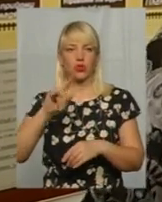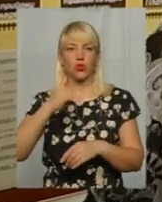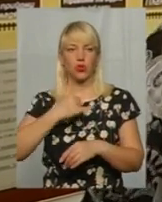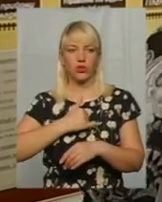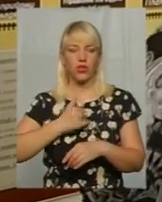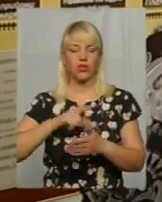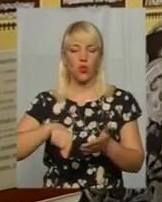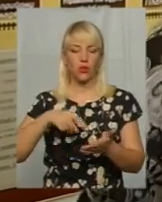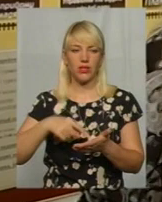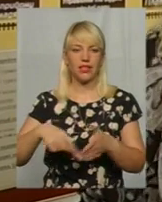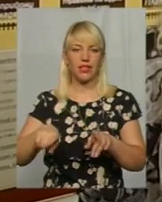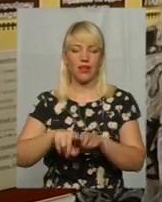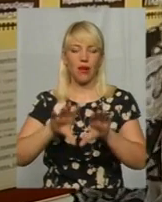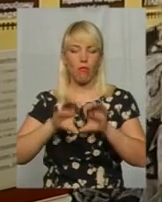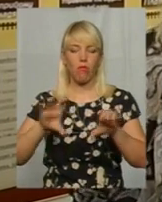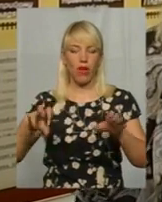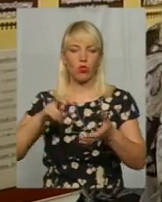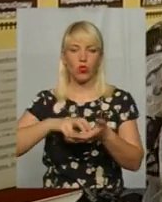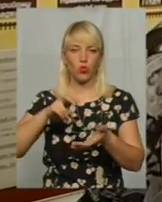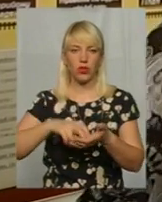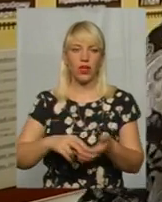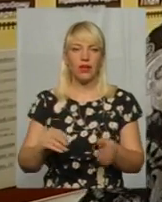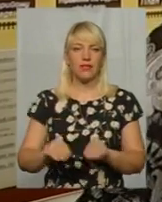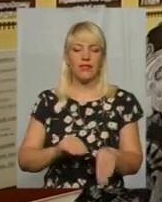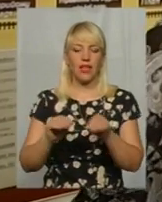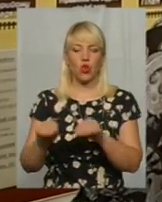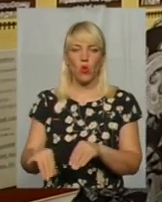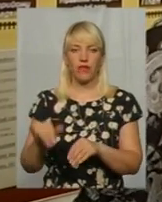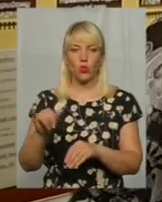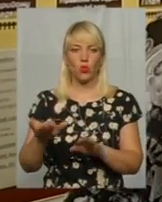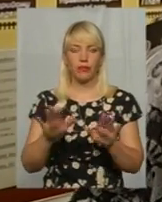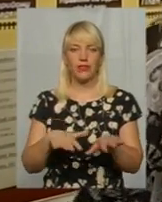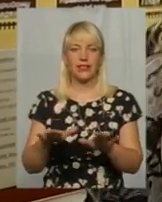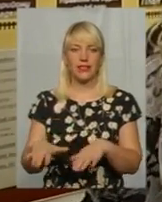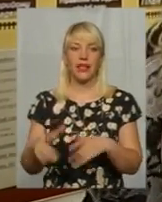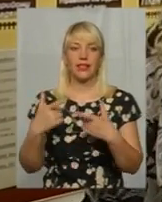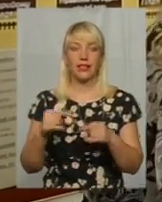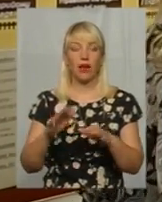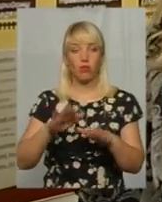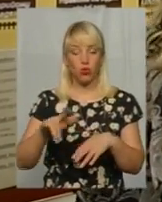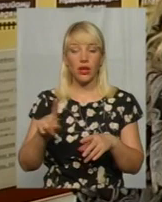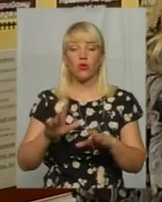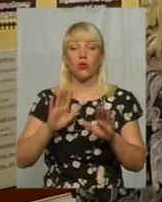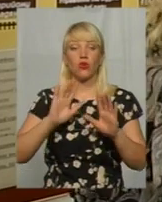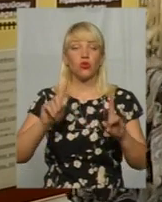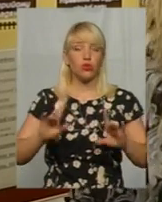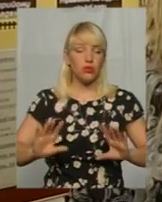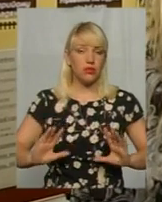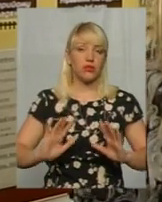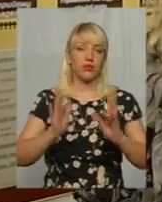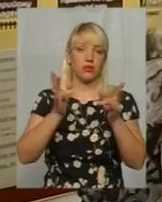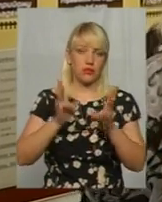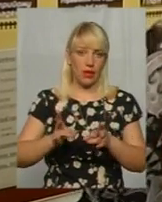батути встановлено в місцях, де потім, якщо щось станеться, то